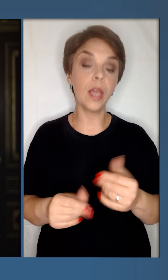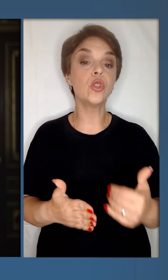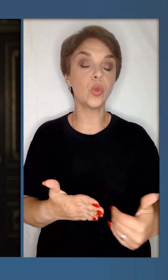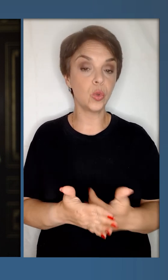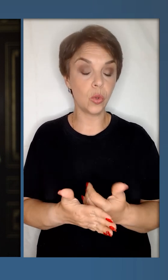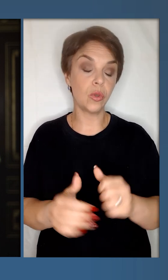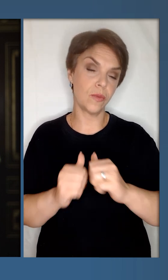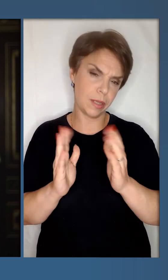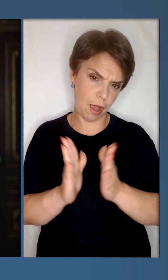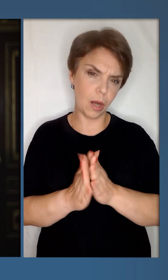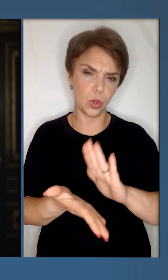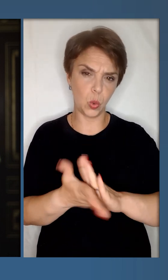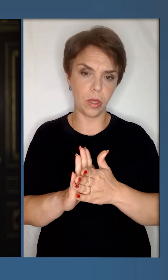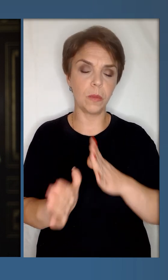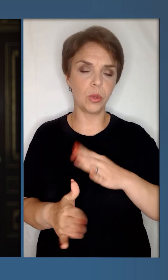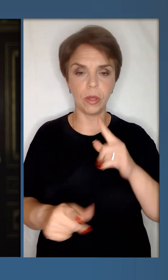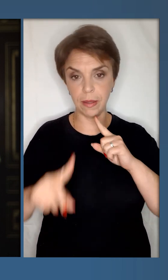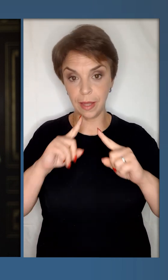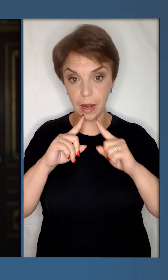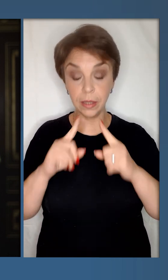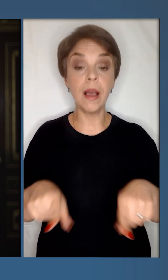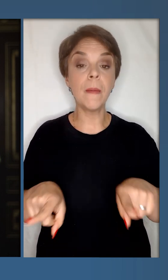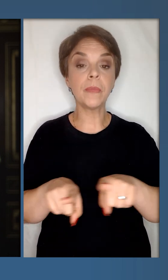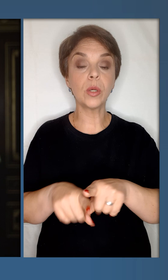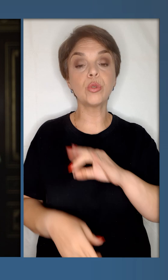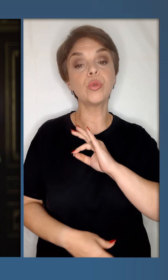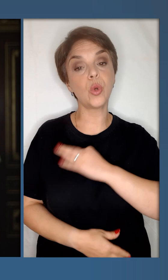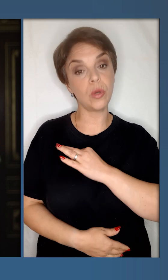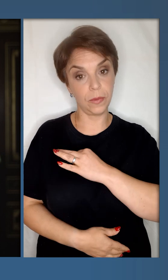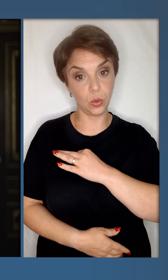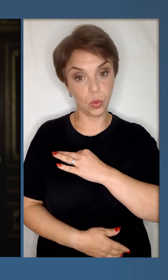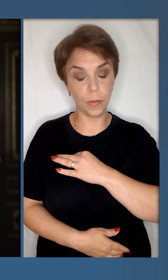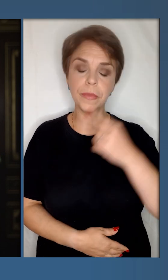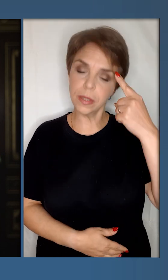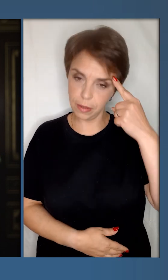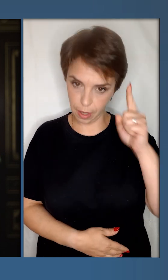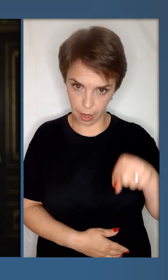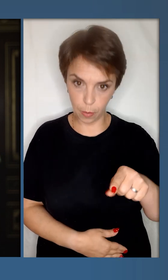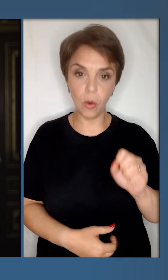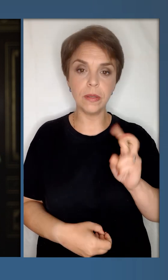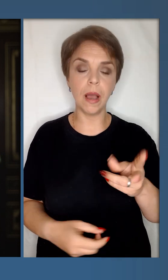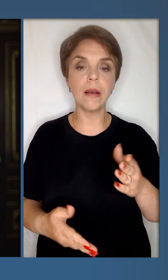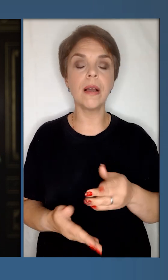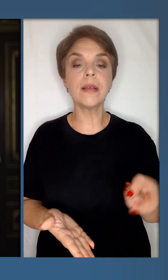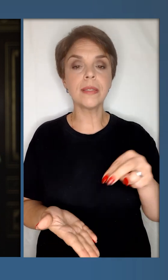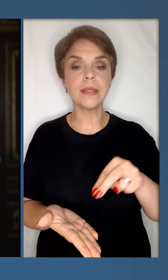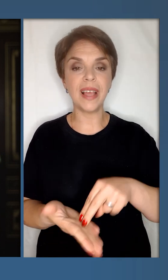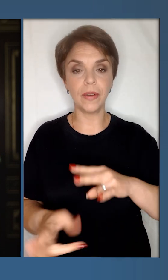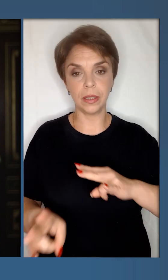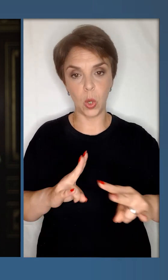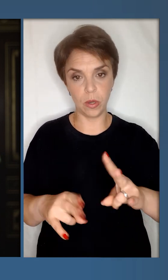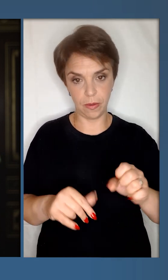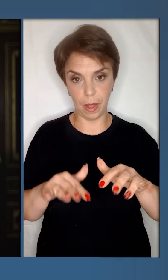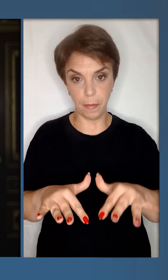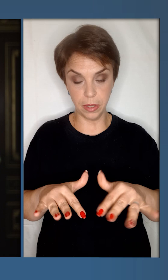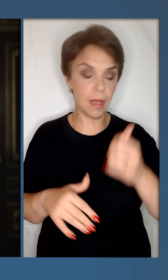і щодо загальної ситуації. Була сьогодні нарада також із розвідкою. Знаємо, як ставити терористів на